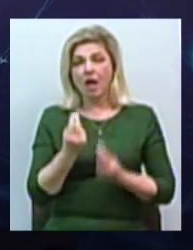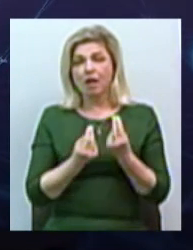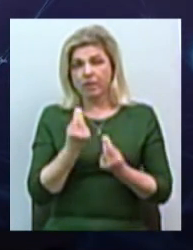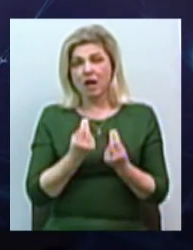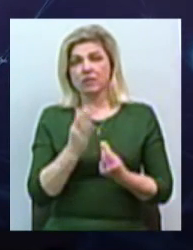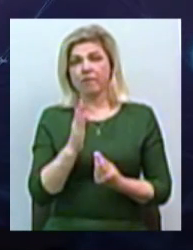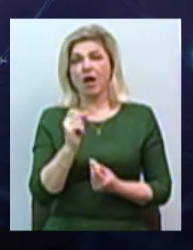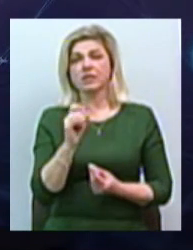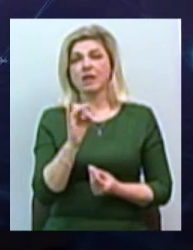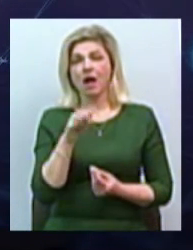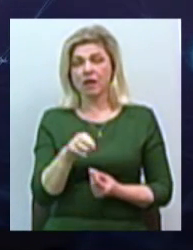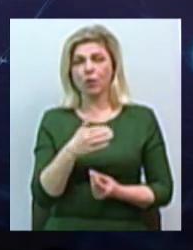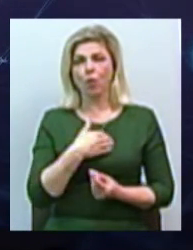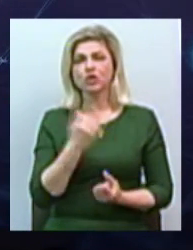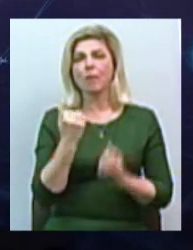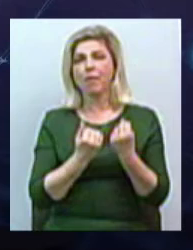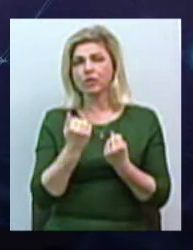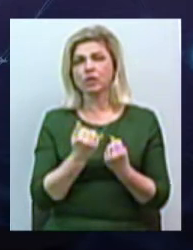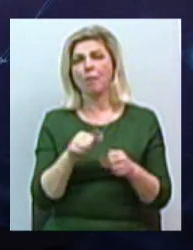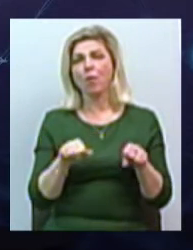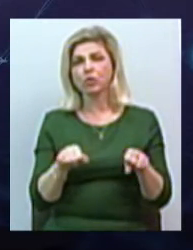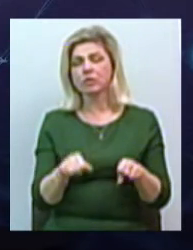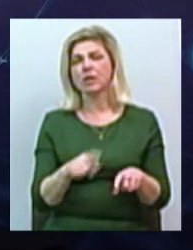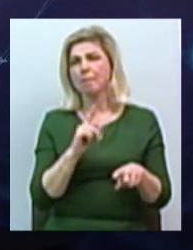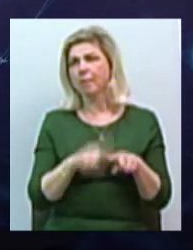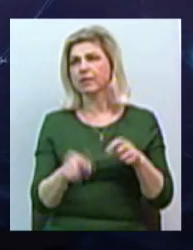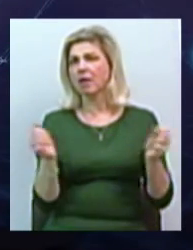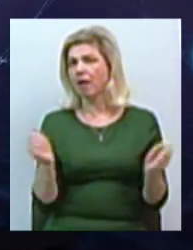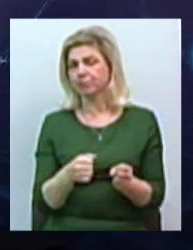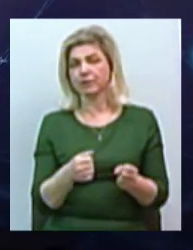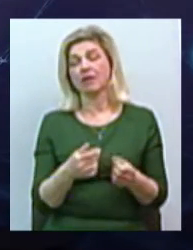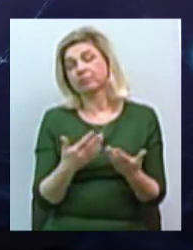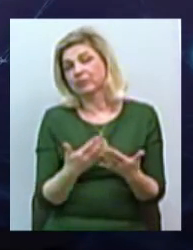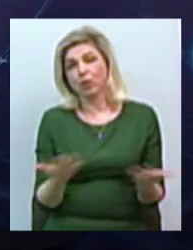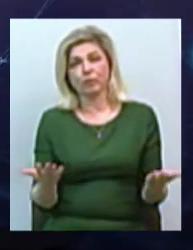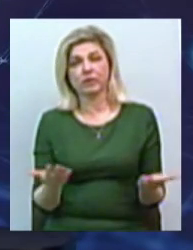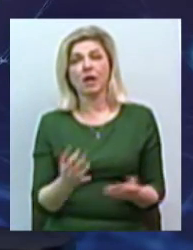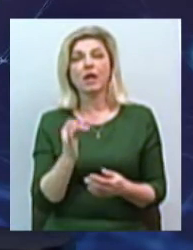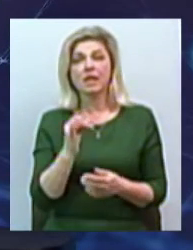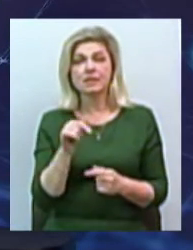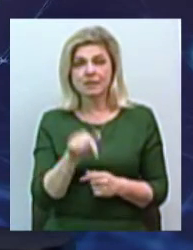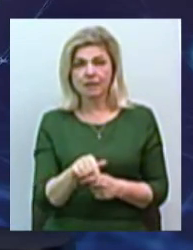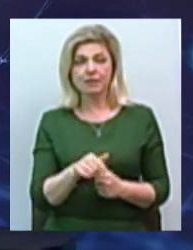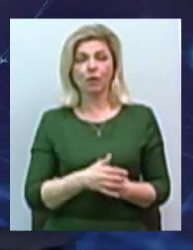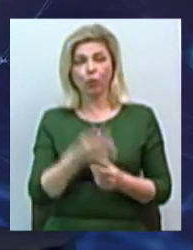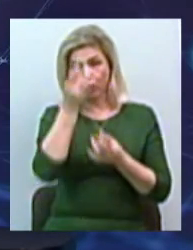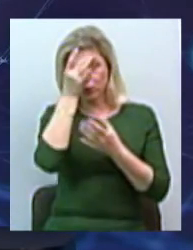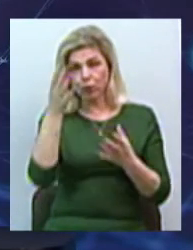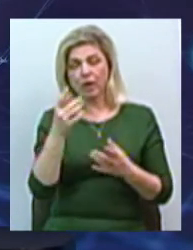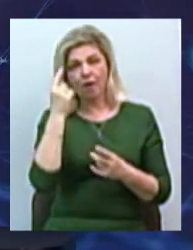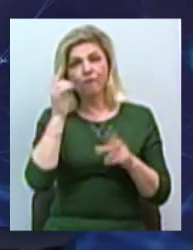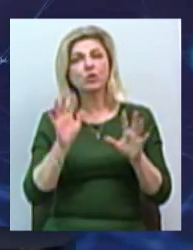хоче промчатися на машині чи на мотоциклі з більшою скоростю, і так далі, тому подобне. тут культура